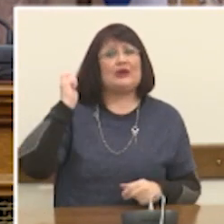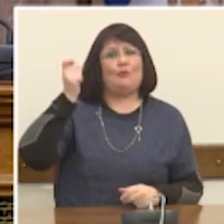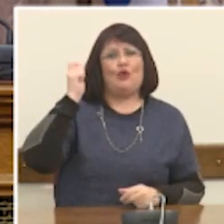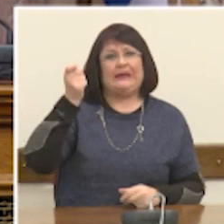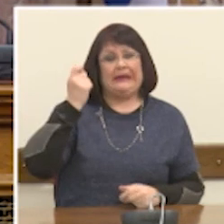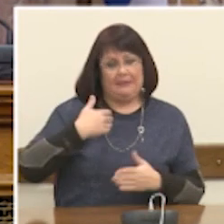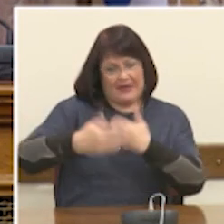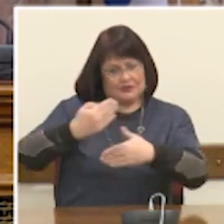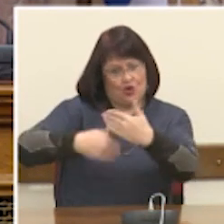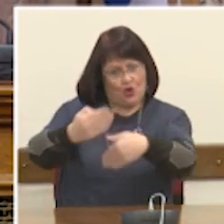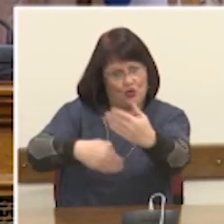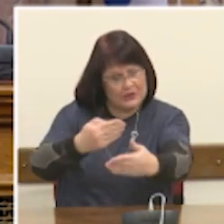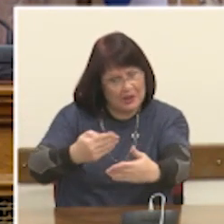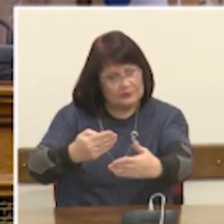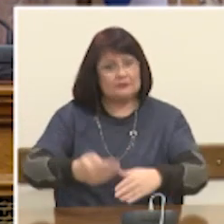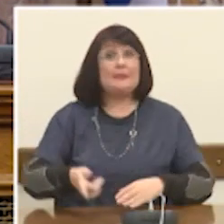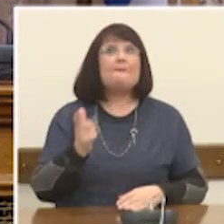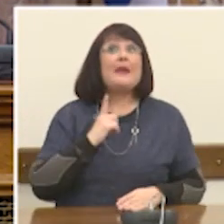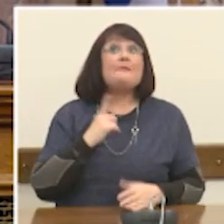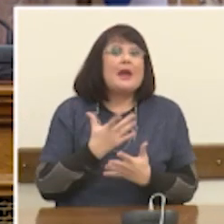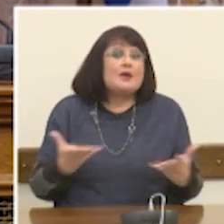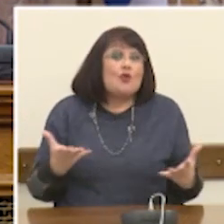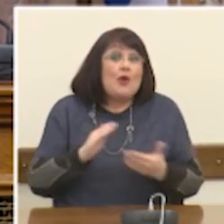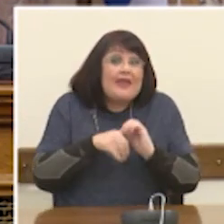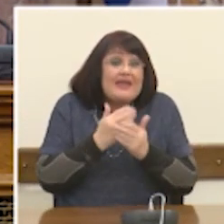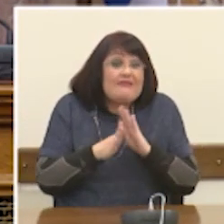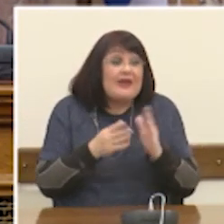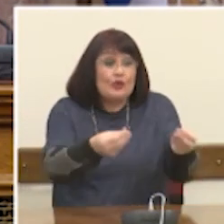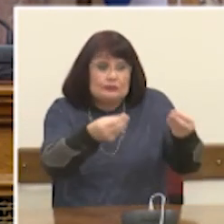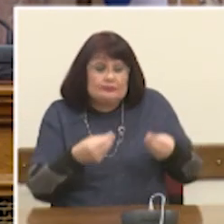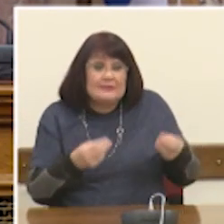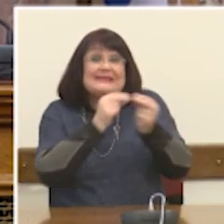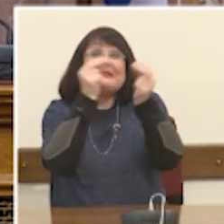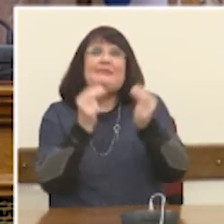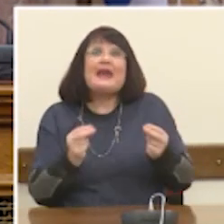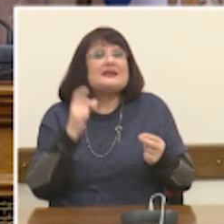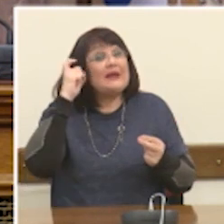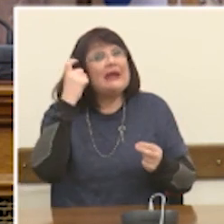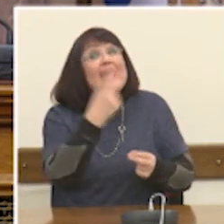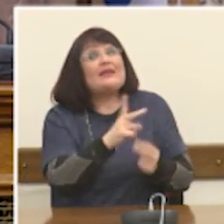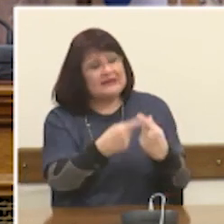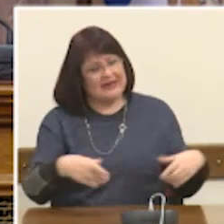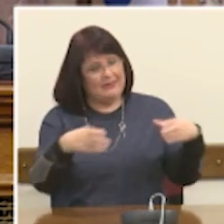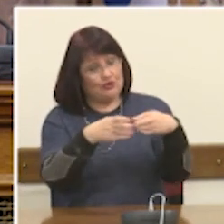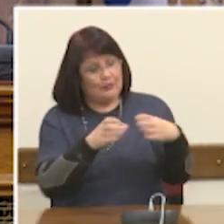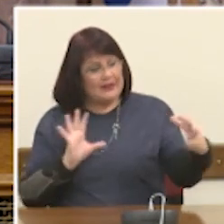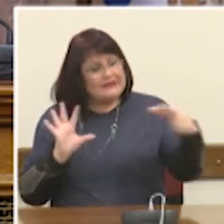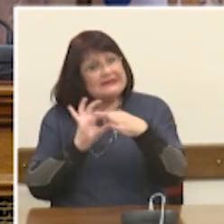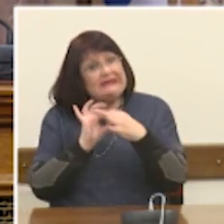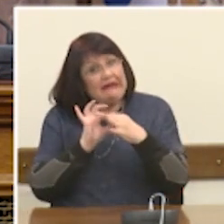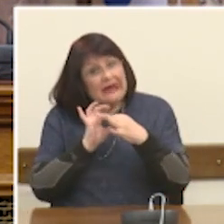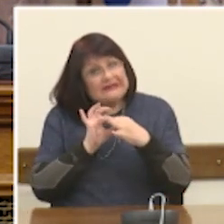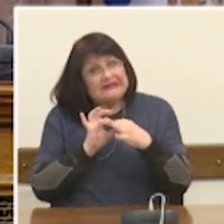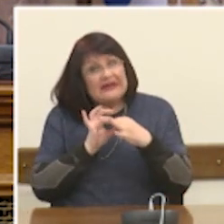χρόνια. Και αναμένω με πολύ μεγάλο ενδιαφέρον τα συμπεράσματα της έκθεσής σας και τη συνεργασία όλων